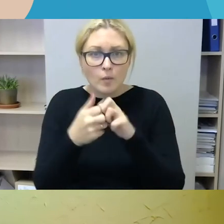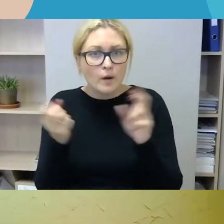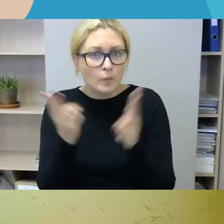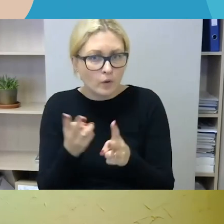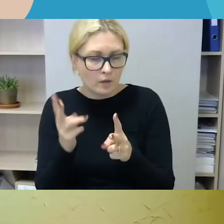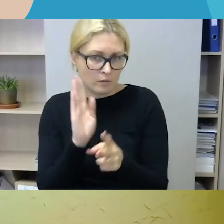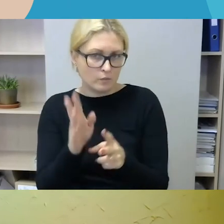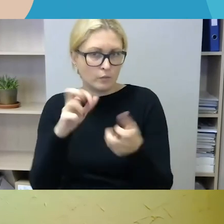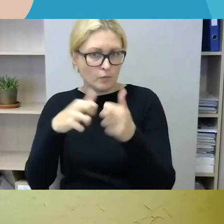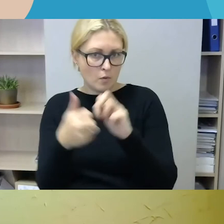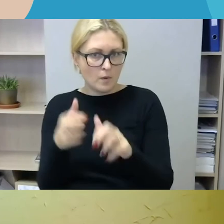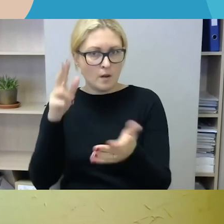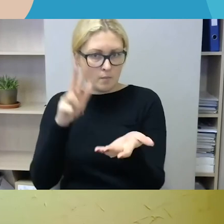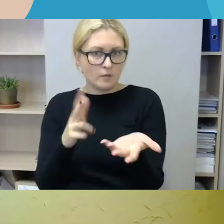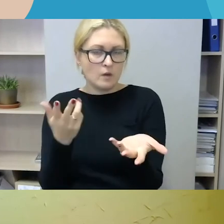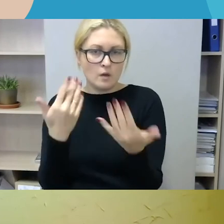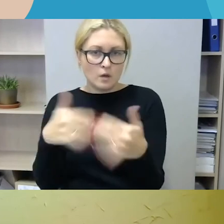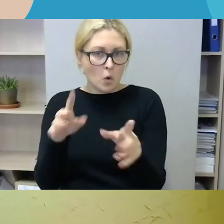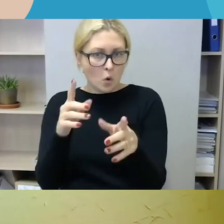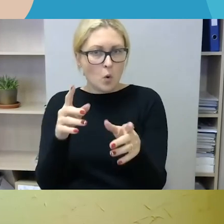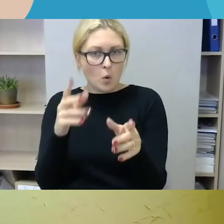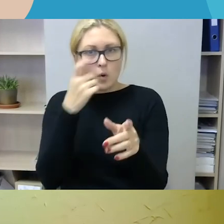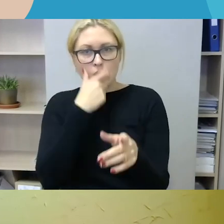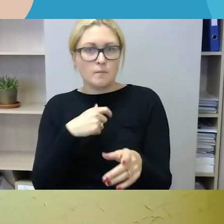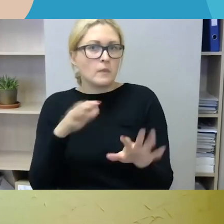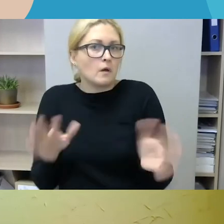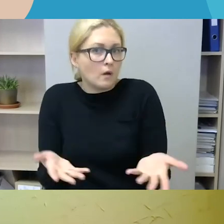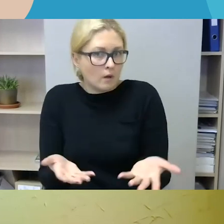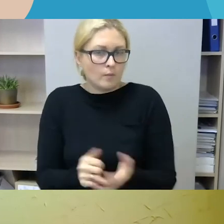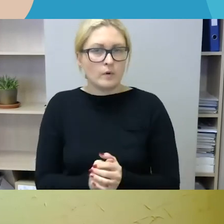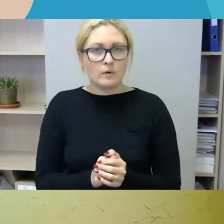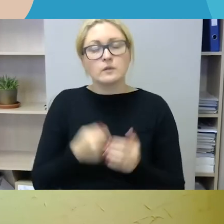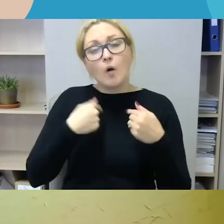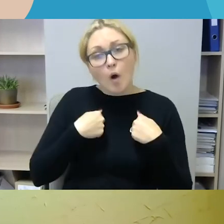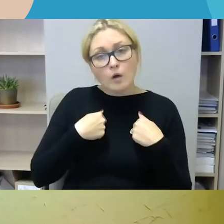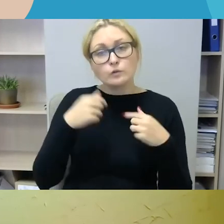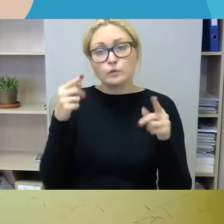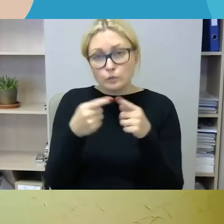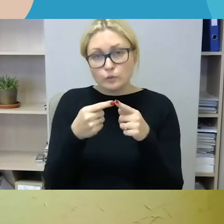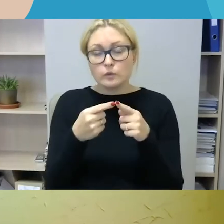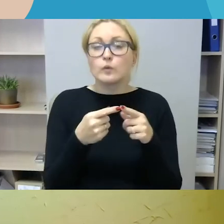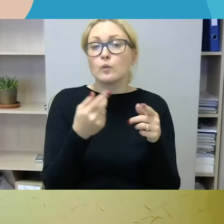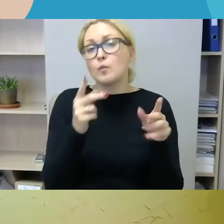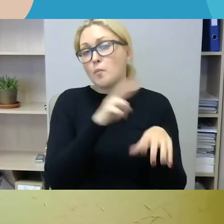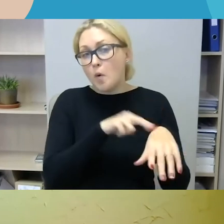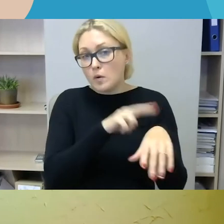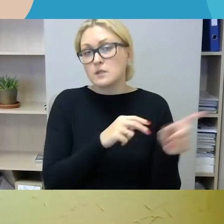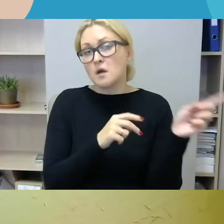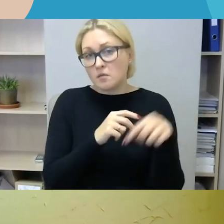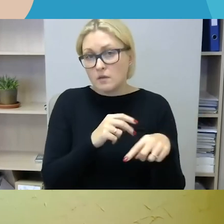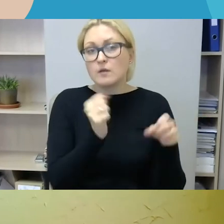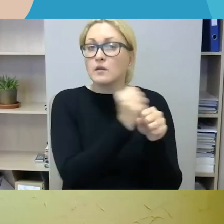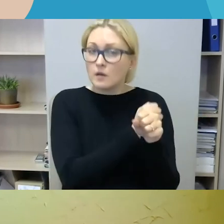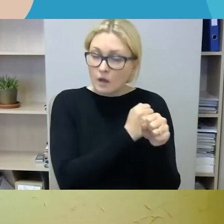nepykantos nusikaltimus visiškai sutinku su ponė Rasma, kad reikėtų tarpininkų tol, kol pasikeist traktavimas nepykantos